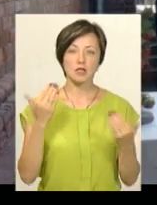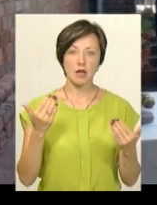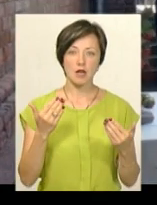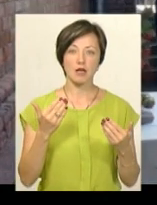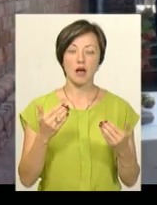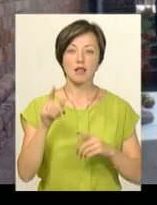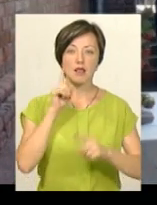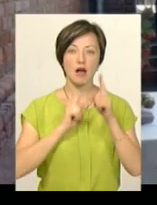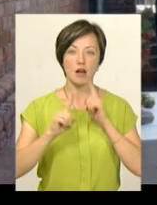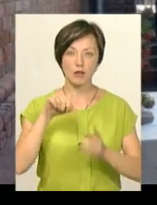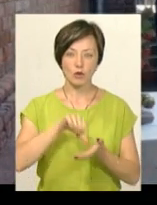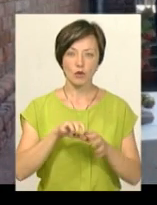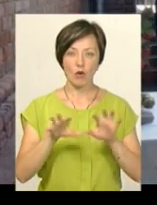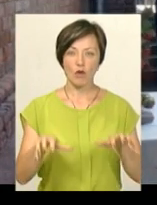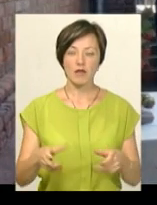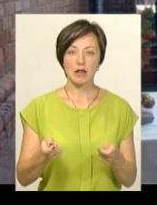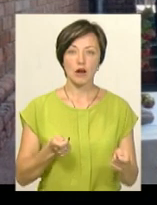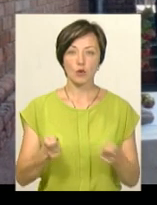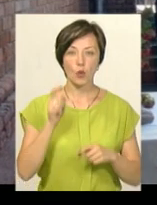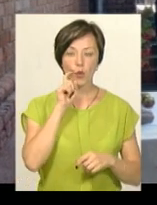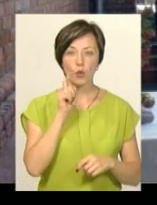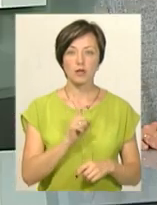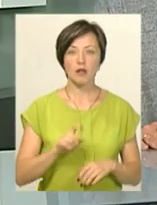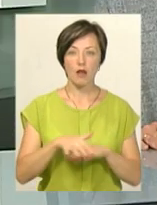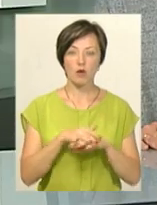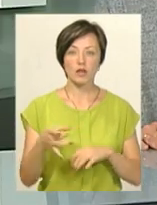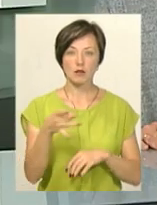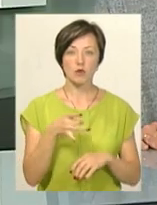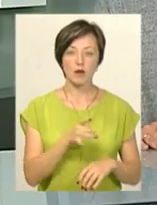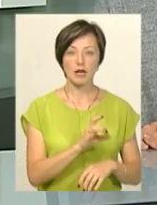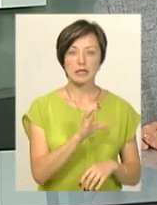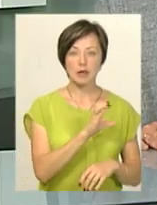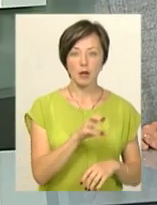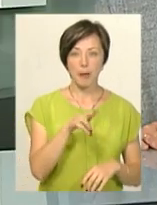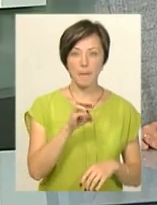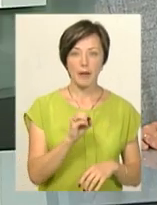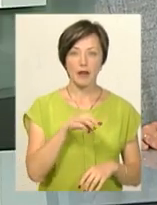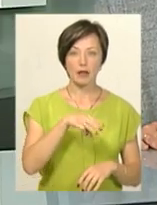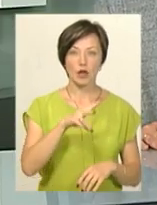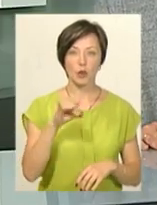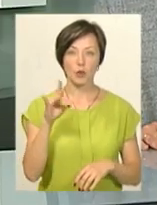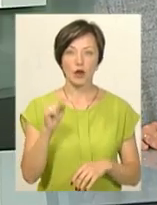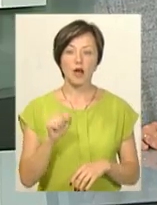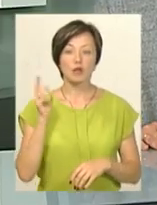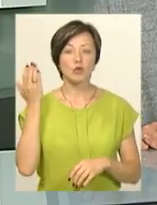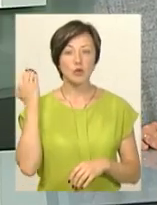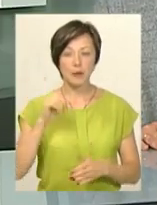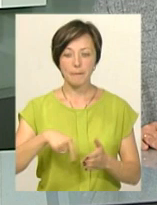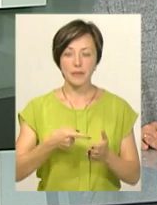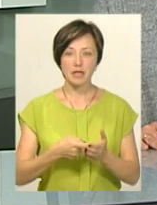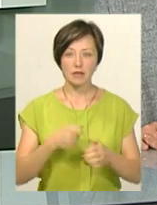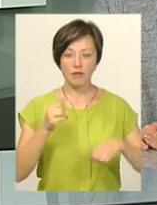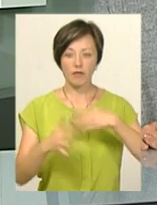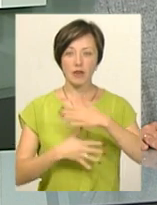урядова нарада за участі голови директорії Української народної республіки Симона Петлюри. Тоді місто опинилось у вирі визвольних змагань